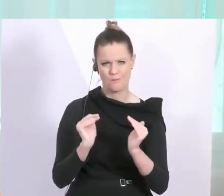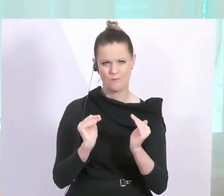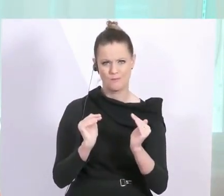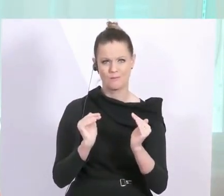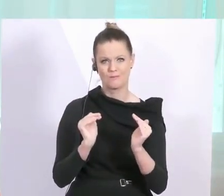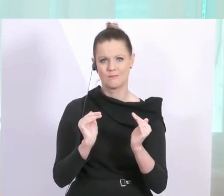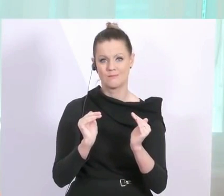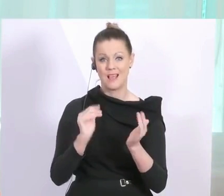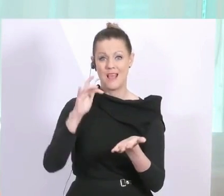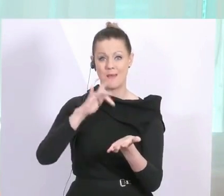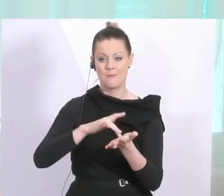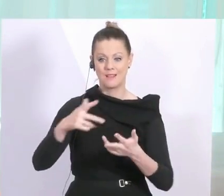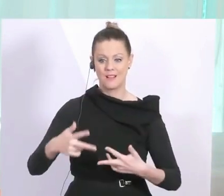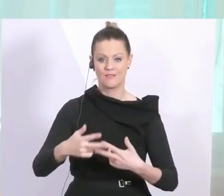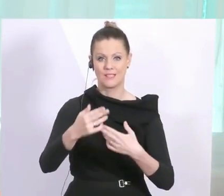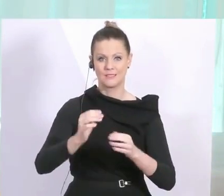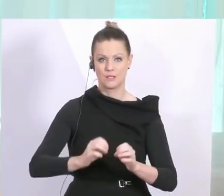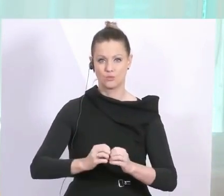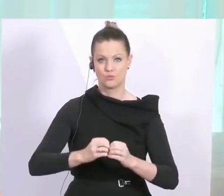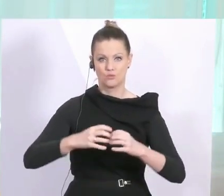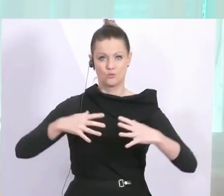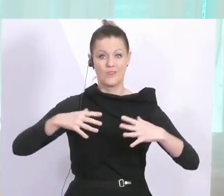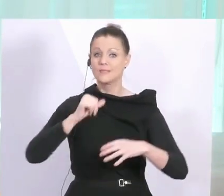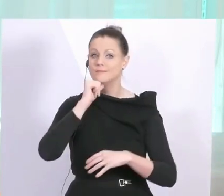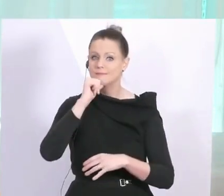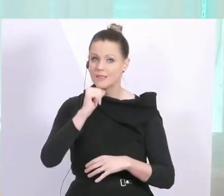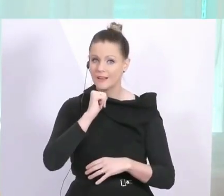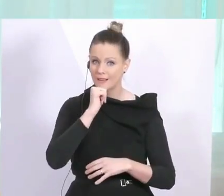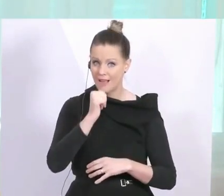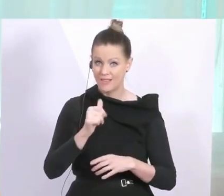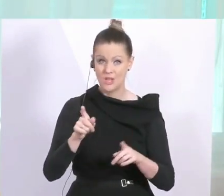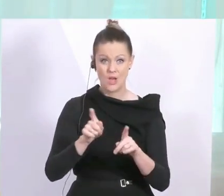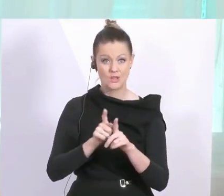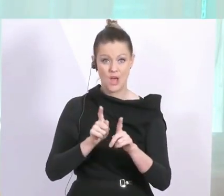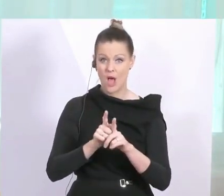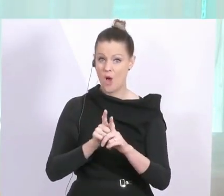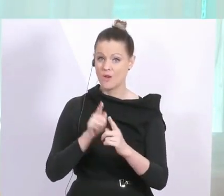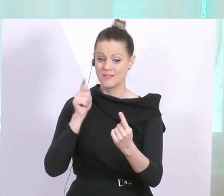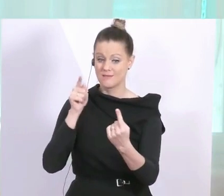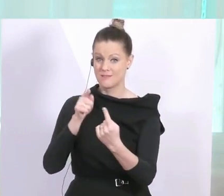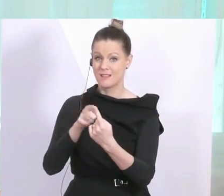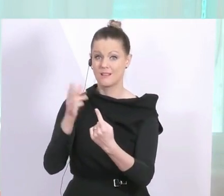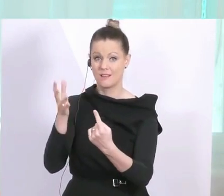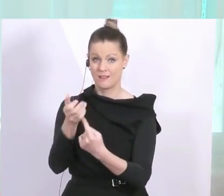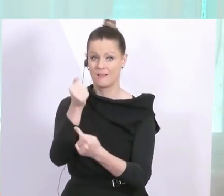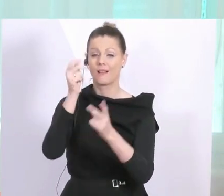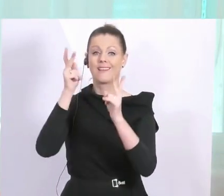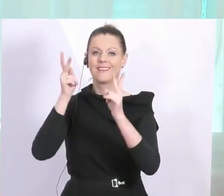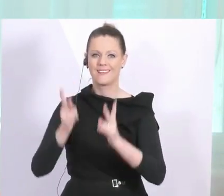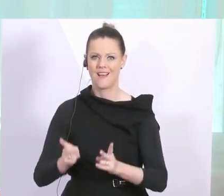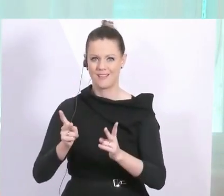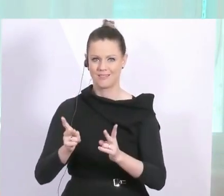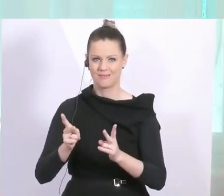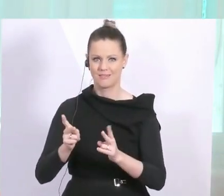facto mittelfristig keine Zuwächse mehr haben. Und das erklärte Ziel damit erreichen, dass wir möglichst die